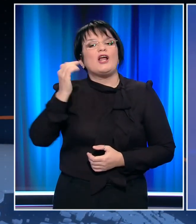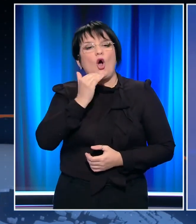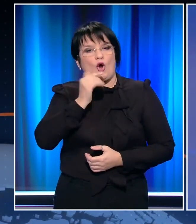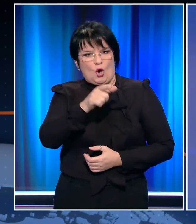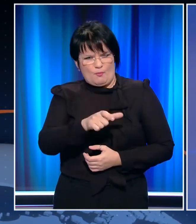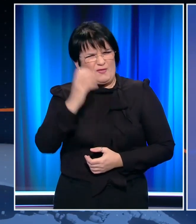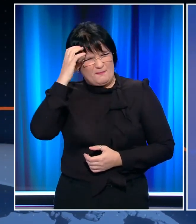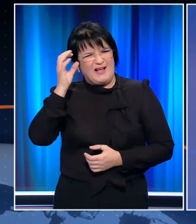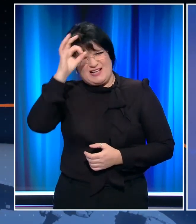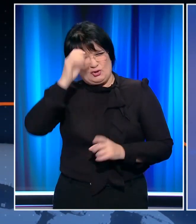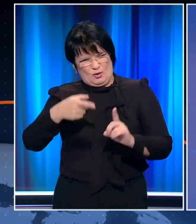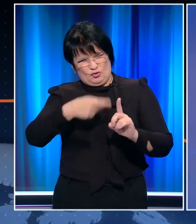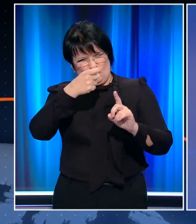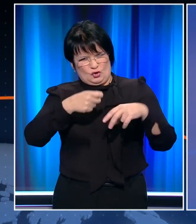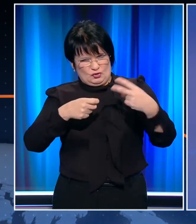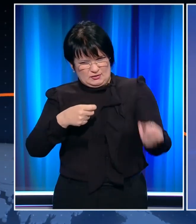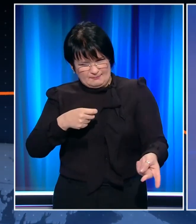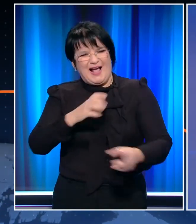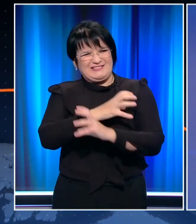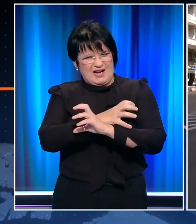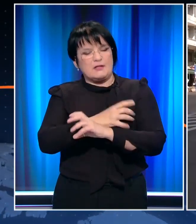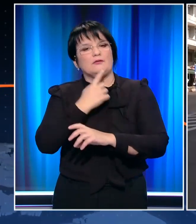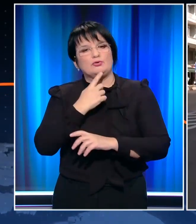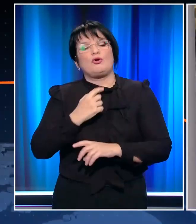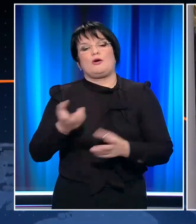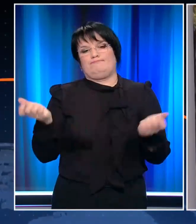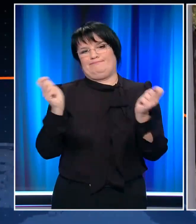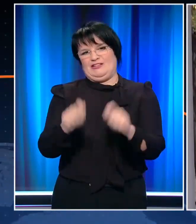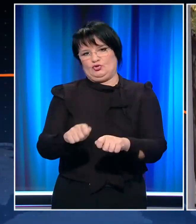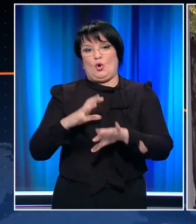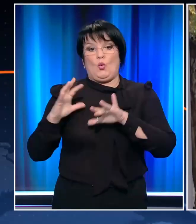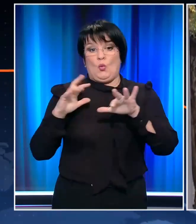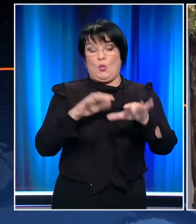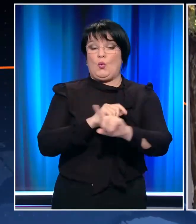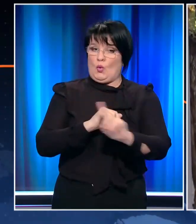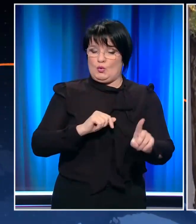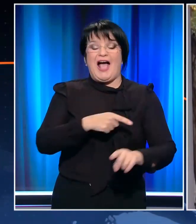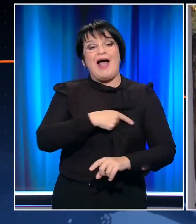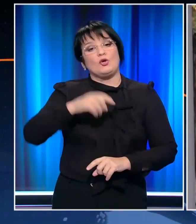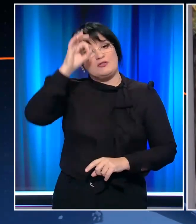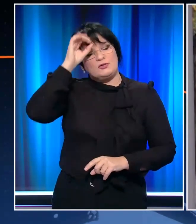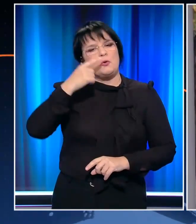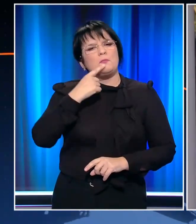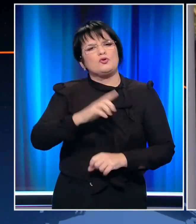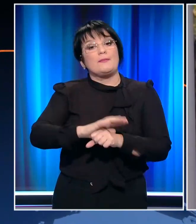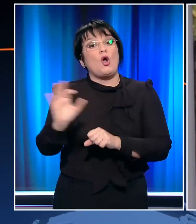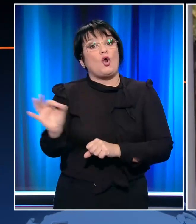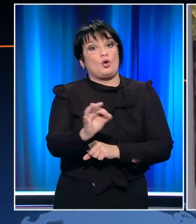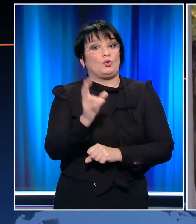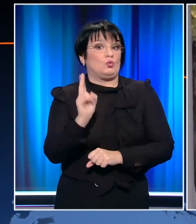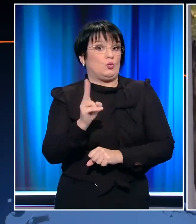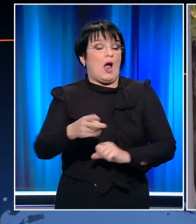Αλέξανδρου Γρηγορόπουλου. Με απόφαση του Αρχηγού της Ελληνικής Αστυνομίας και στο πλαίσιο των έκτακτων μέτρων για την αντιμετώπιση του κορονοϊού